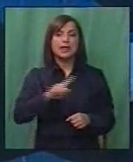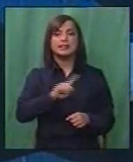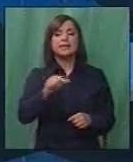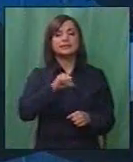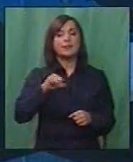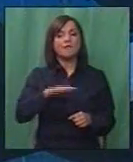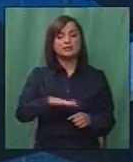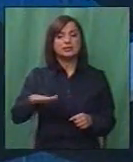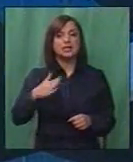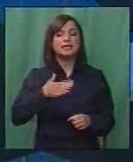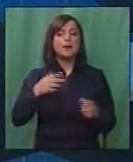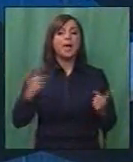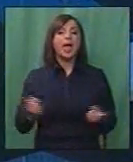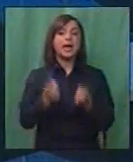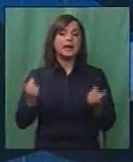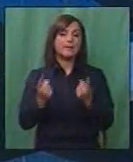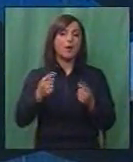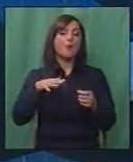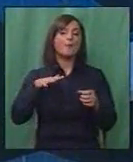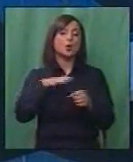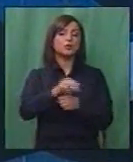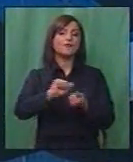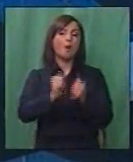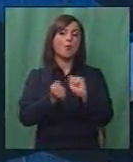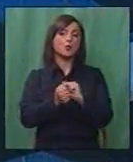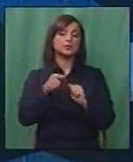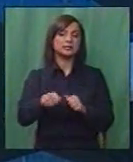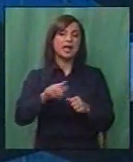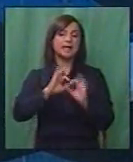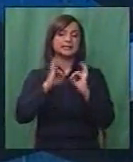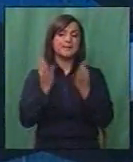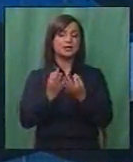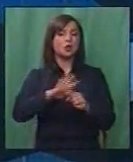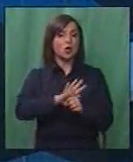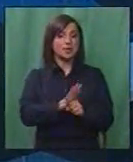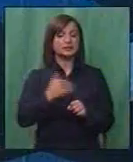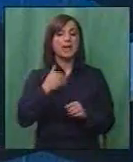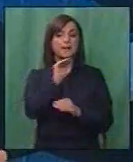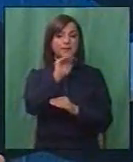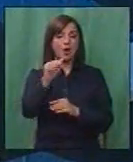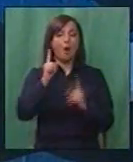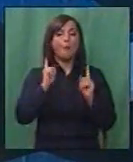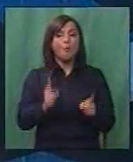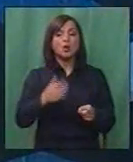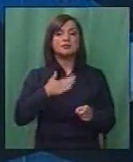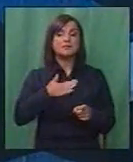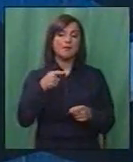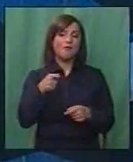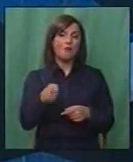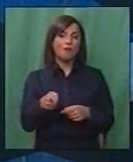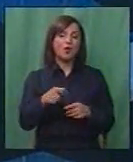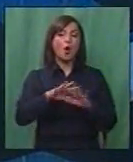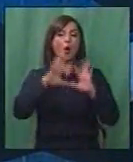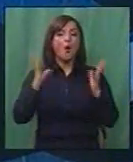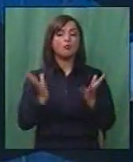и не само врз децата, ние водиме и кампања генерално за борба против семејното населство. Чи јас би апелирал, ние мора да имаме во тој дел